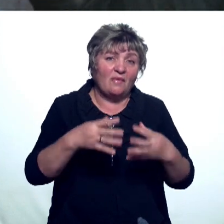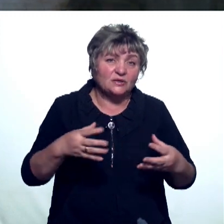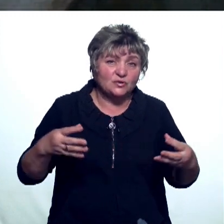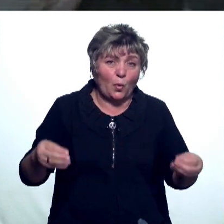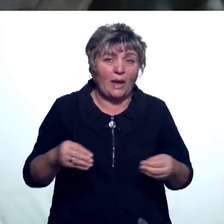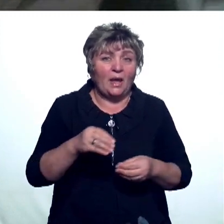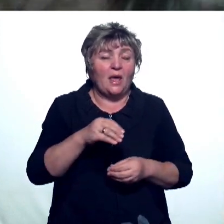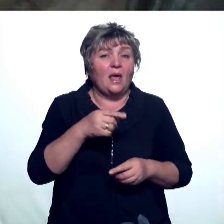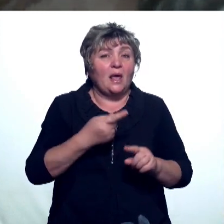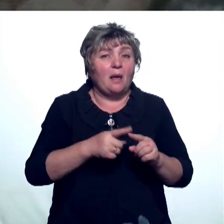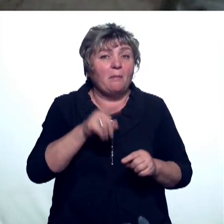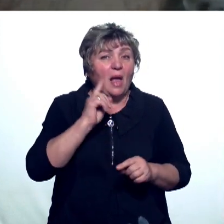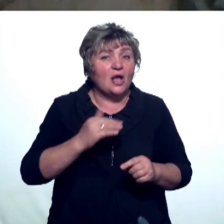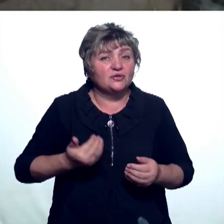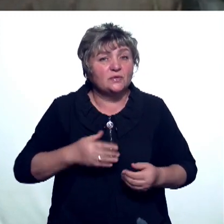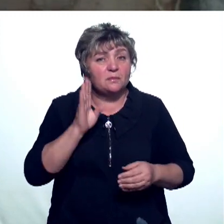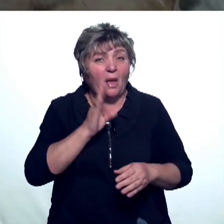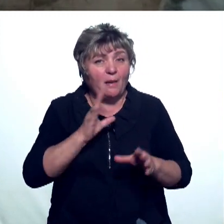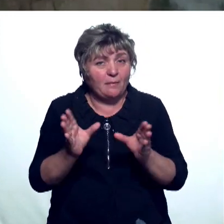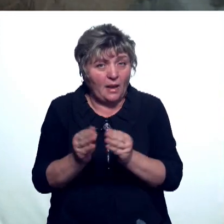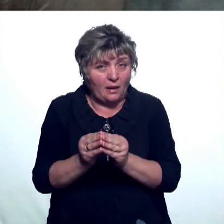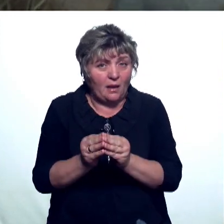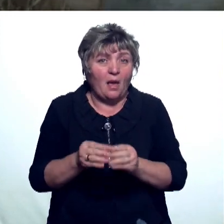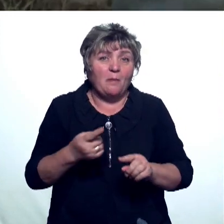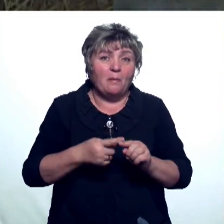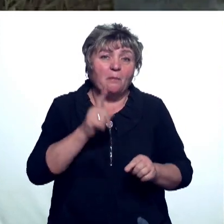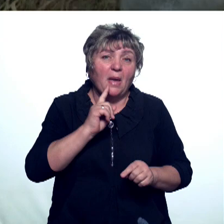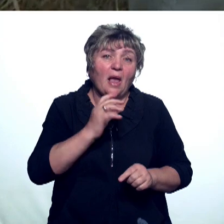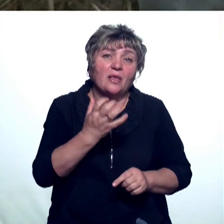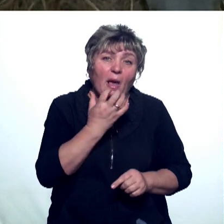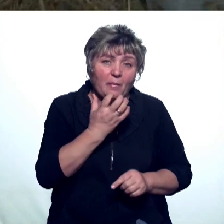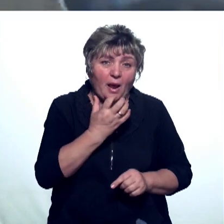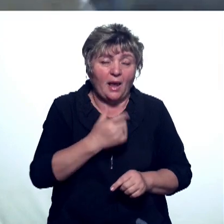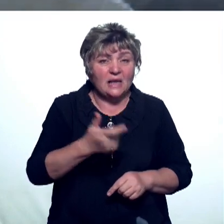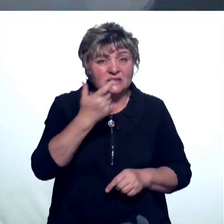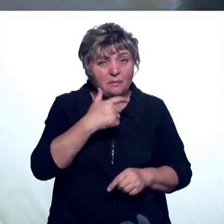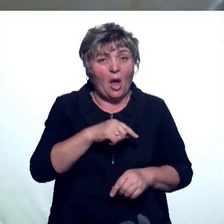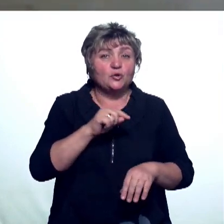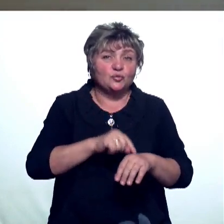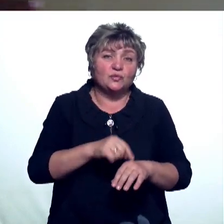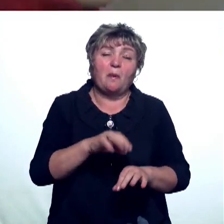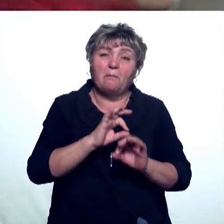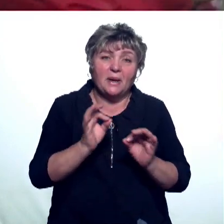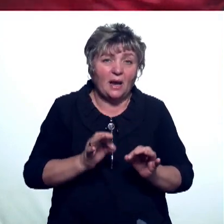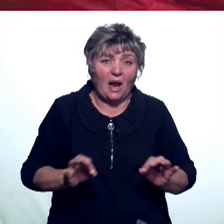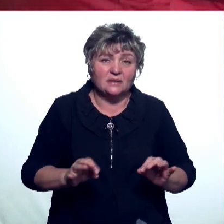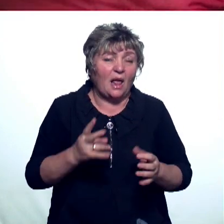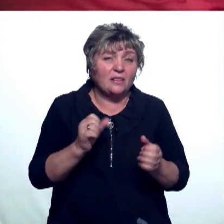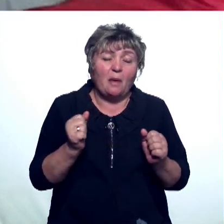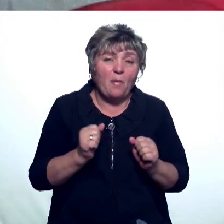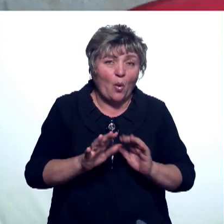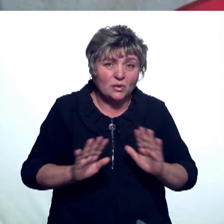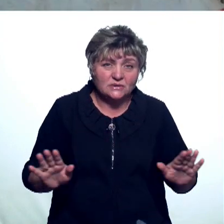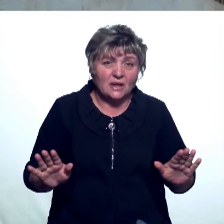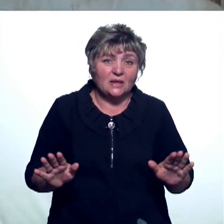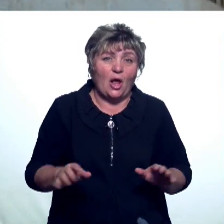рысака живет пока вместе с мамой Басмой. Так теплее. Он себя чувствует прекрасно, потому что он не мерзнет. У них